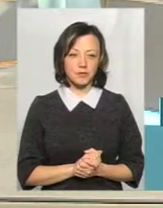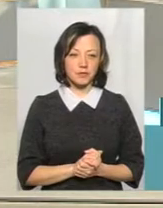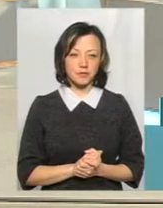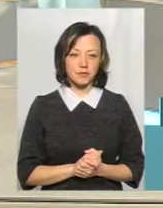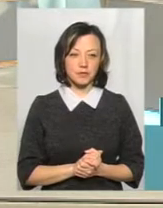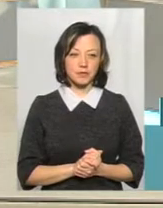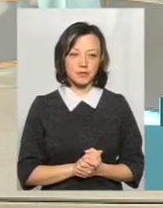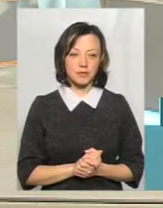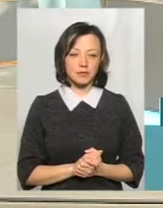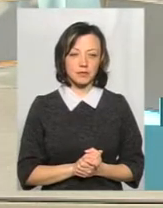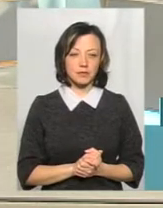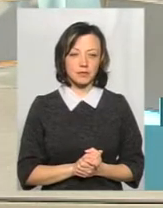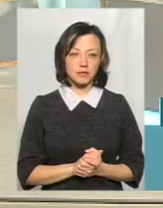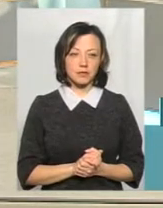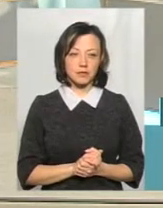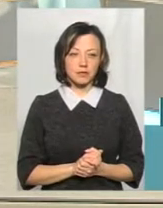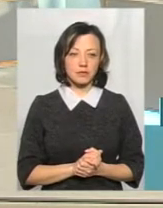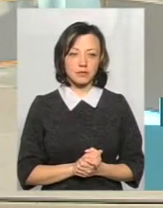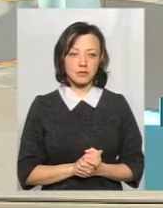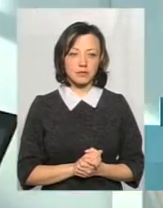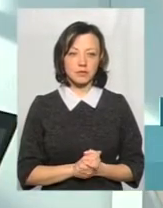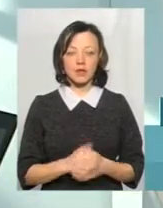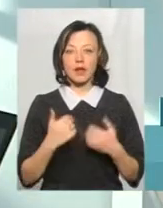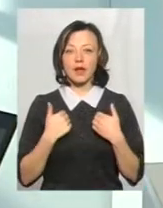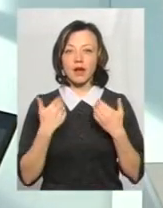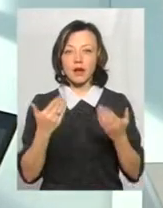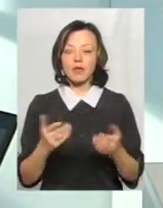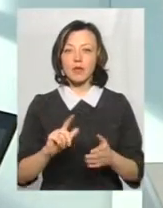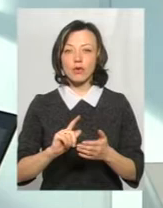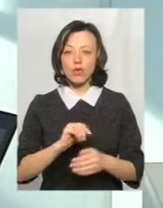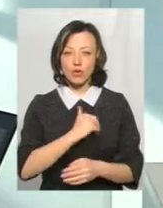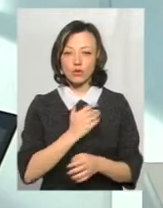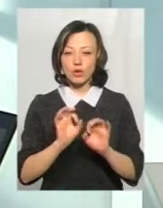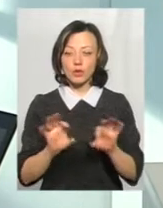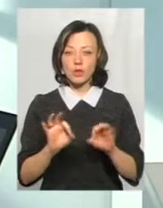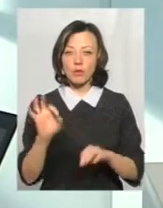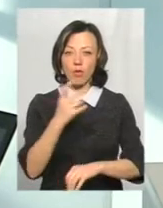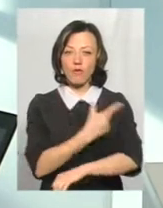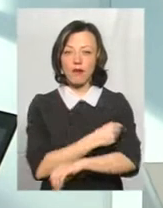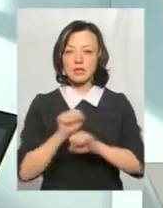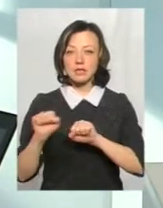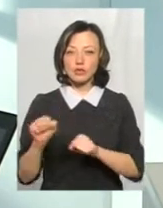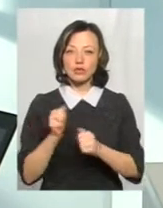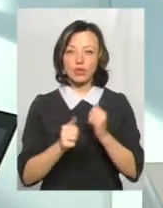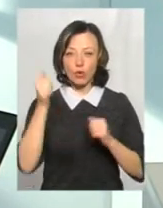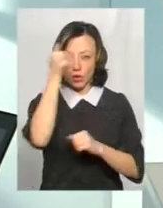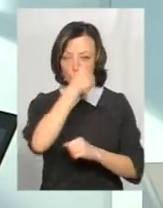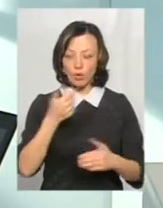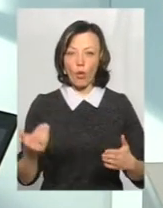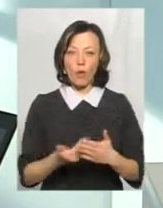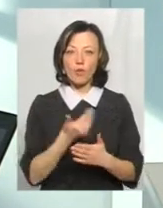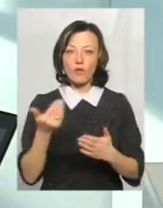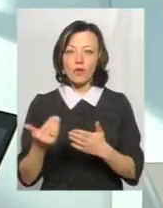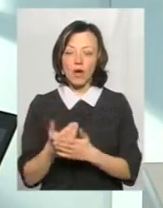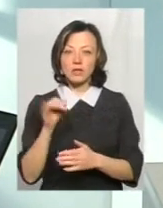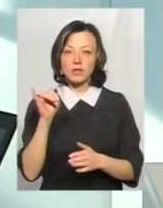Я хочу вам сказати спочатку про грип, розказати про вакцинацію. Значить, щорічно вакцини обновляються. І